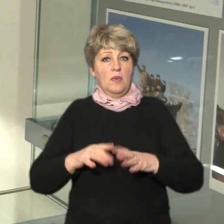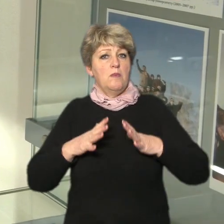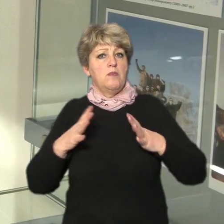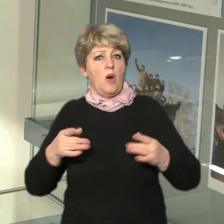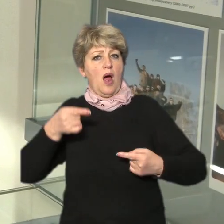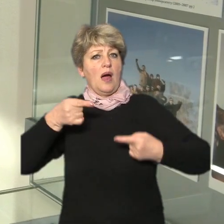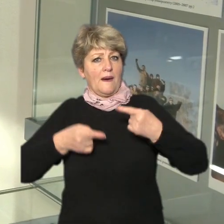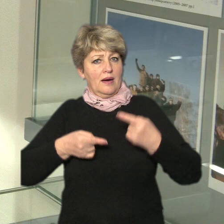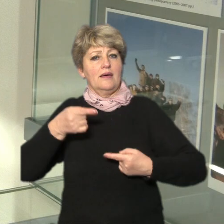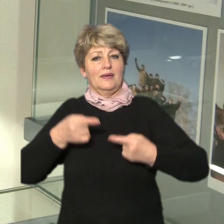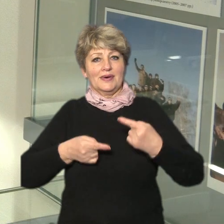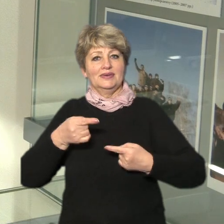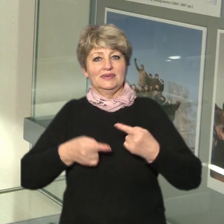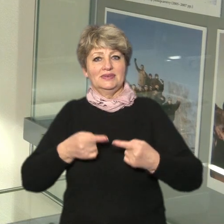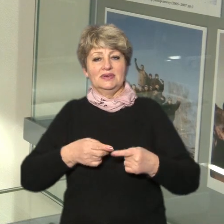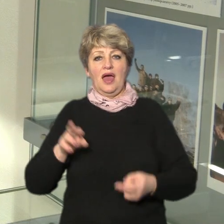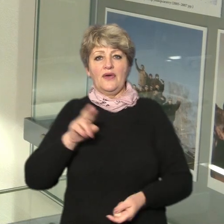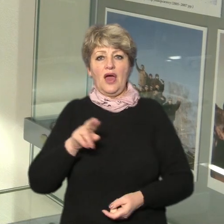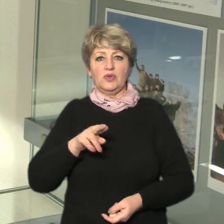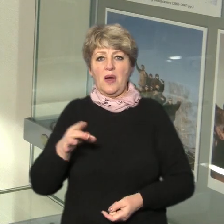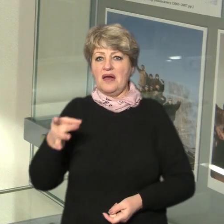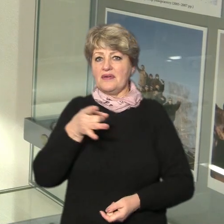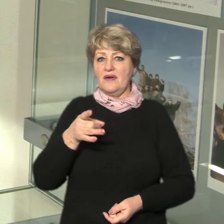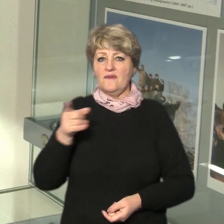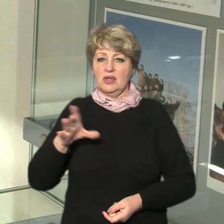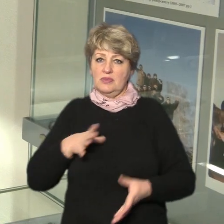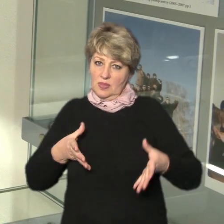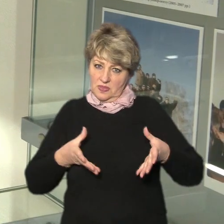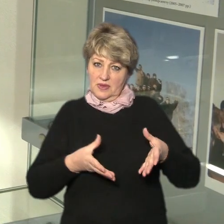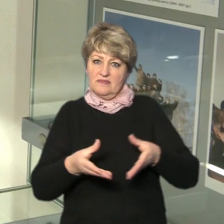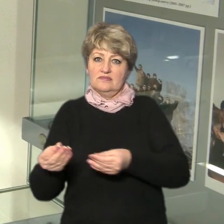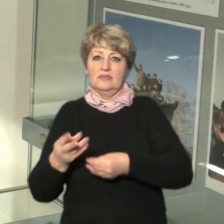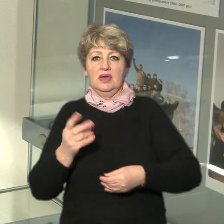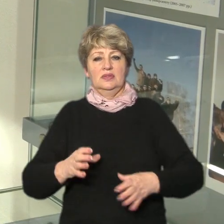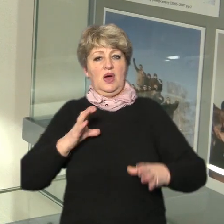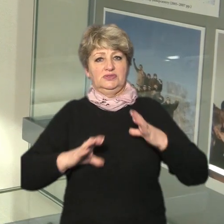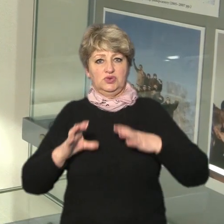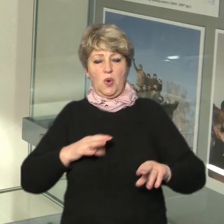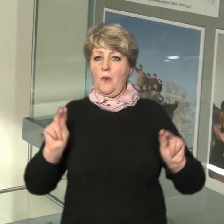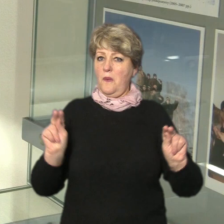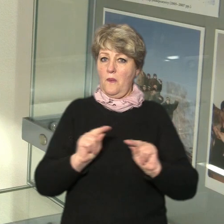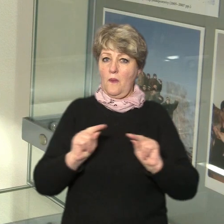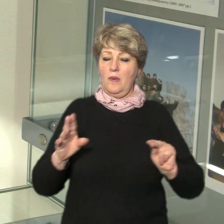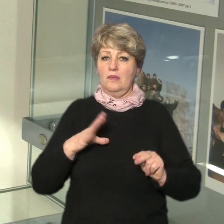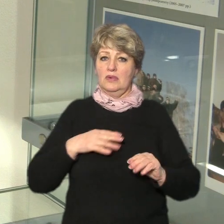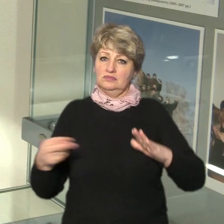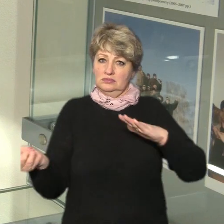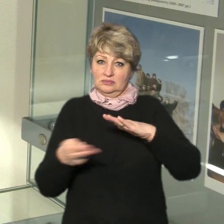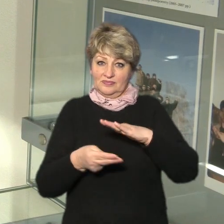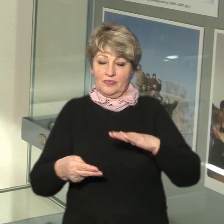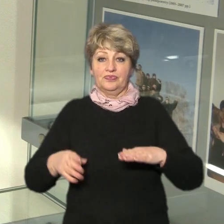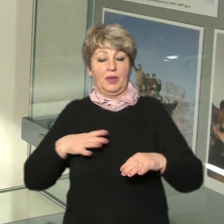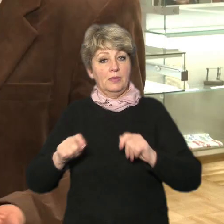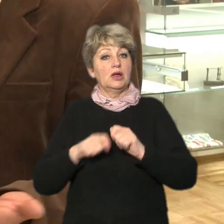тільки що прихильник власне Януковича регіоналів він тиснув на студентів на викладачів тобто ну порушив власне